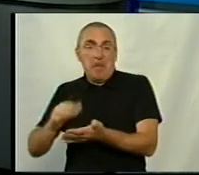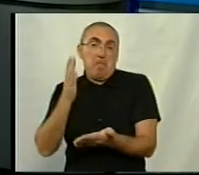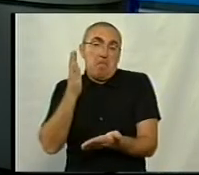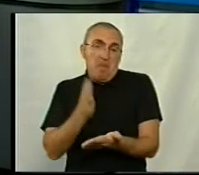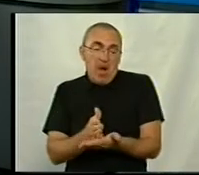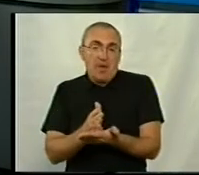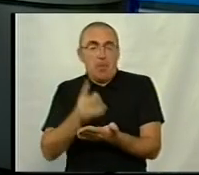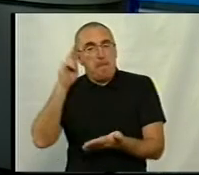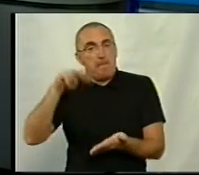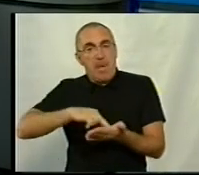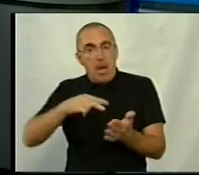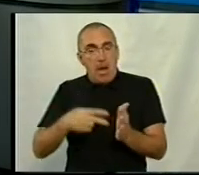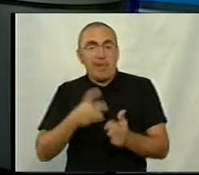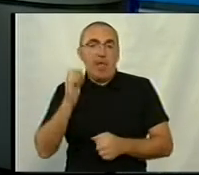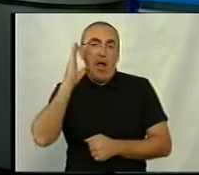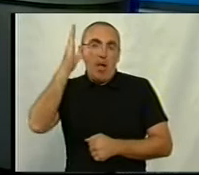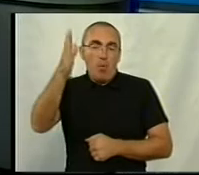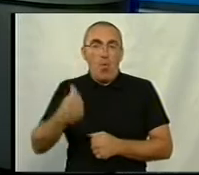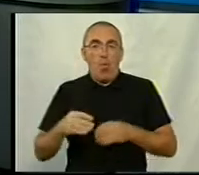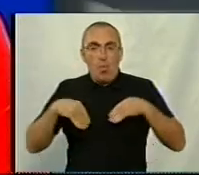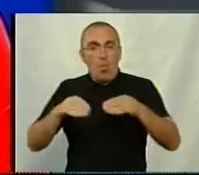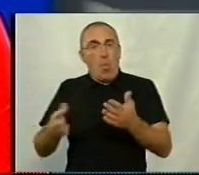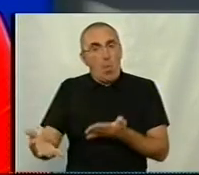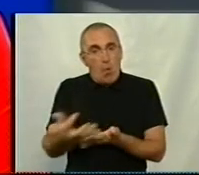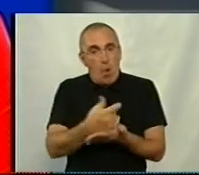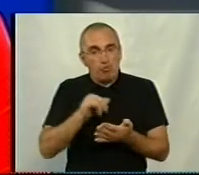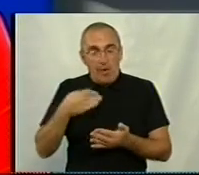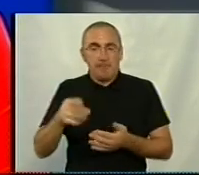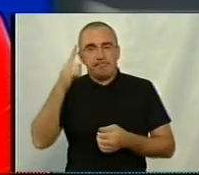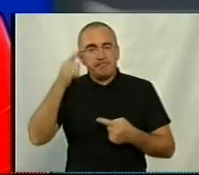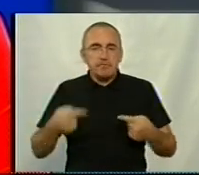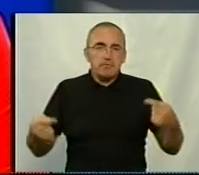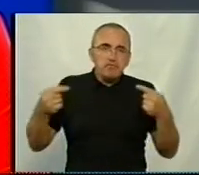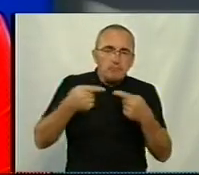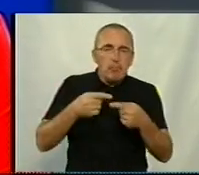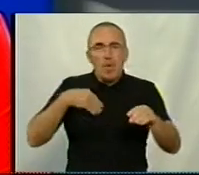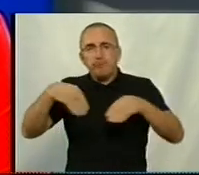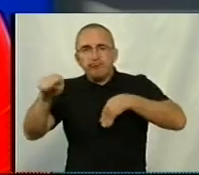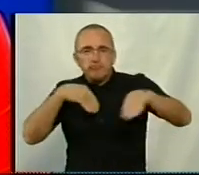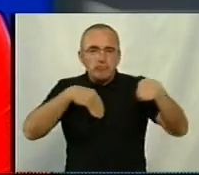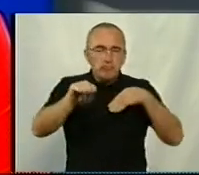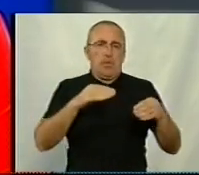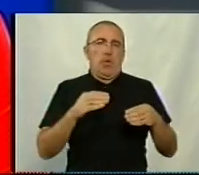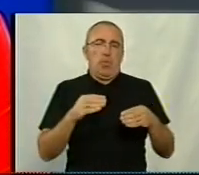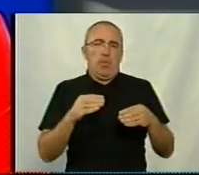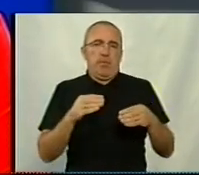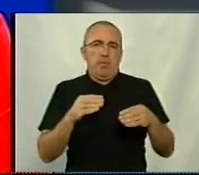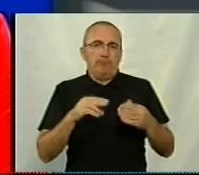плани на майбутній врожай. Тобто вони завжди в цей період визначаються із закупівлею і